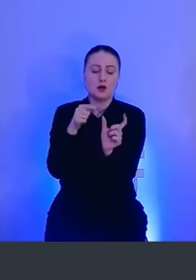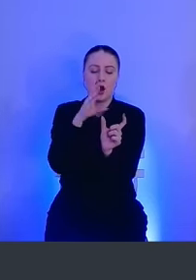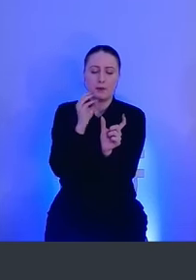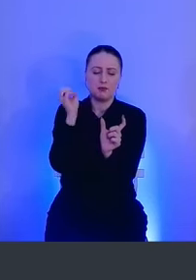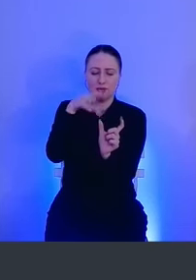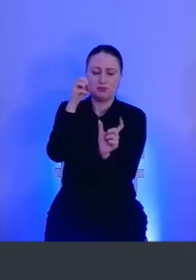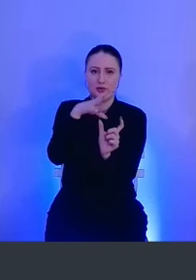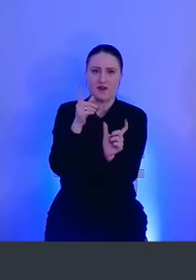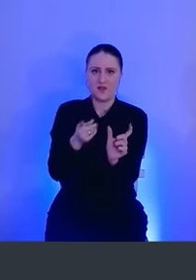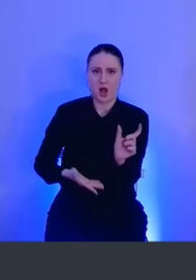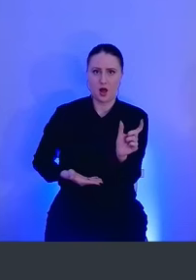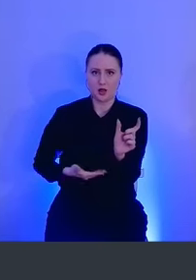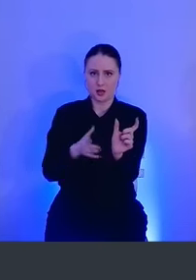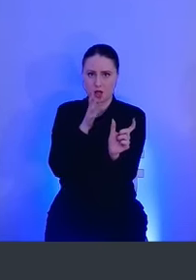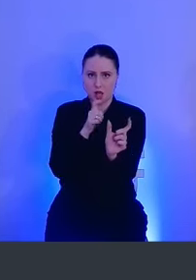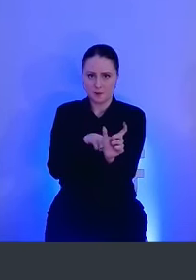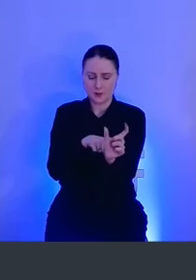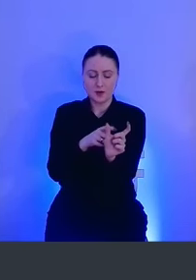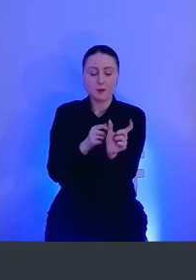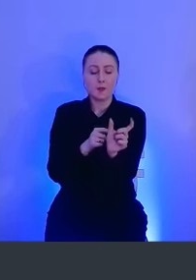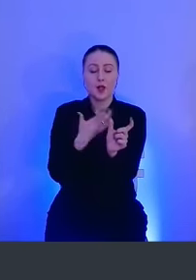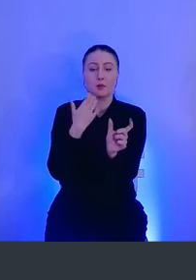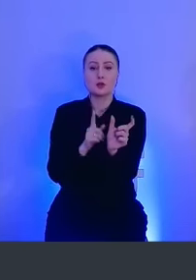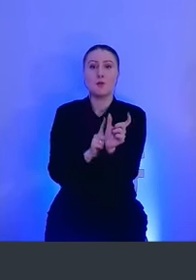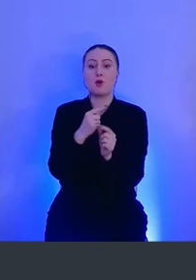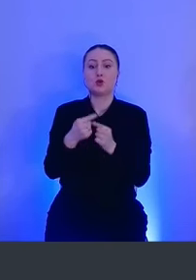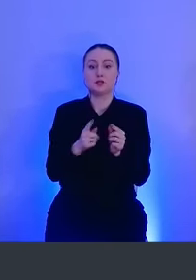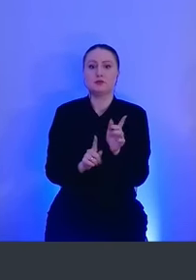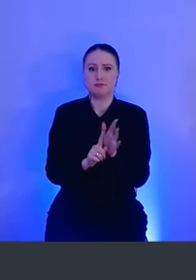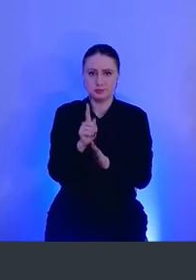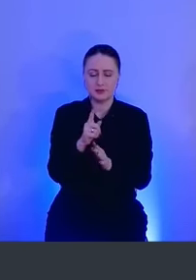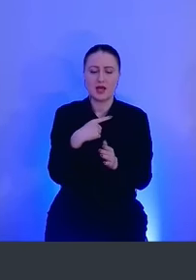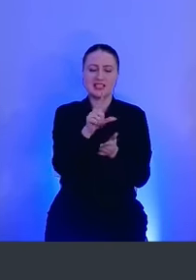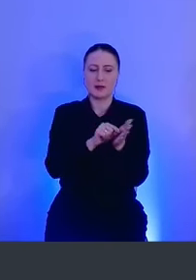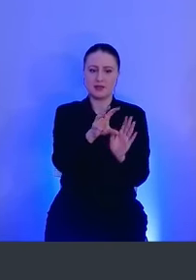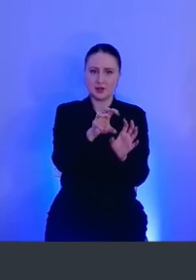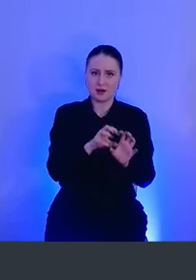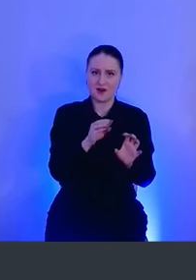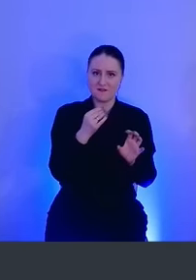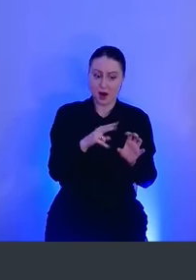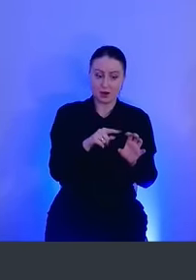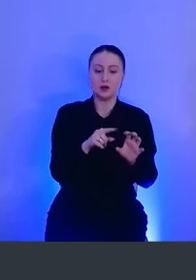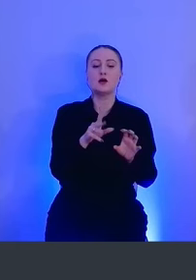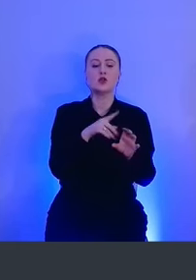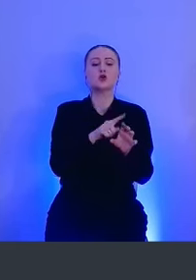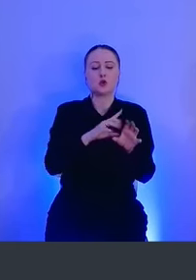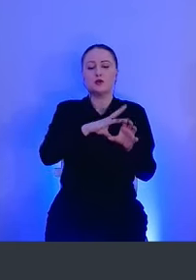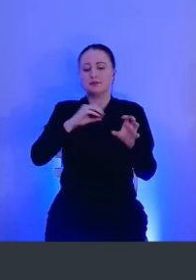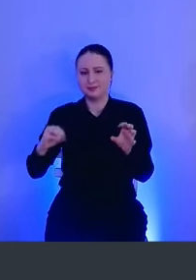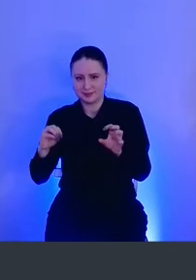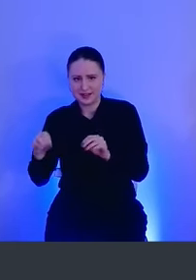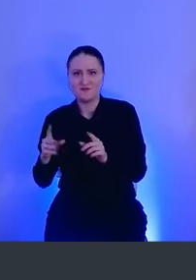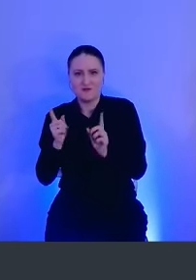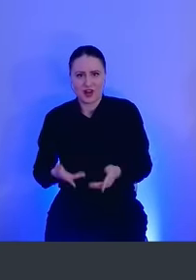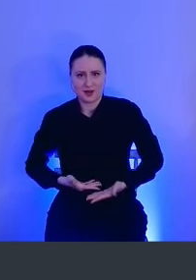сыпать все это в реалтайме. То есть процесс запустился, мы его записали в файл, создался файл, мы тоже это записываем в реалтайме.